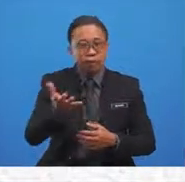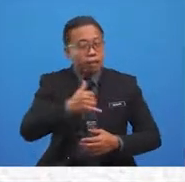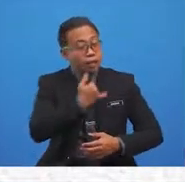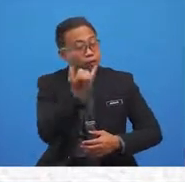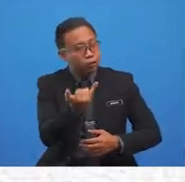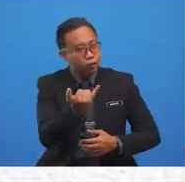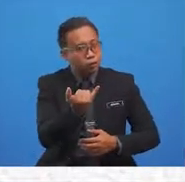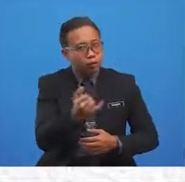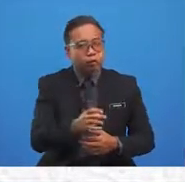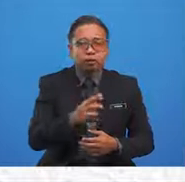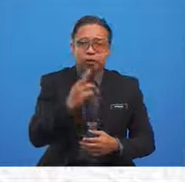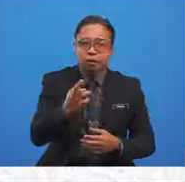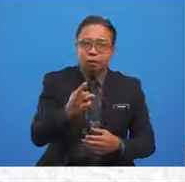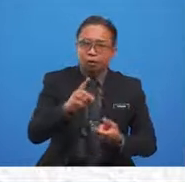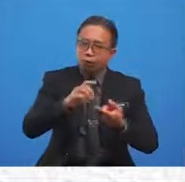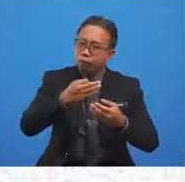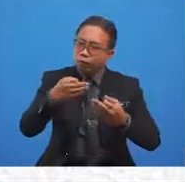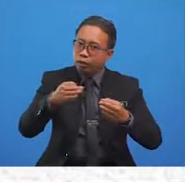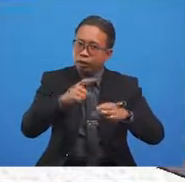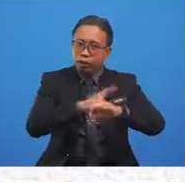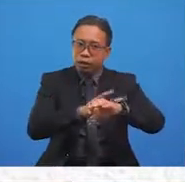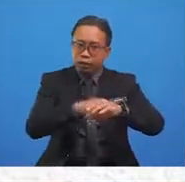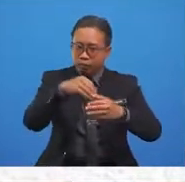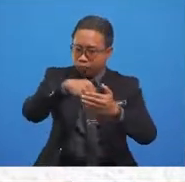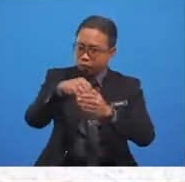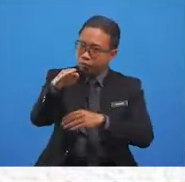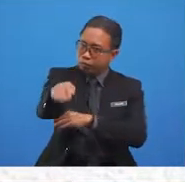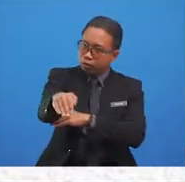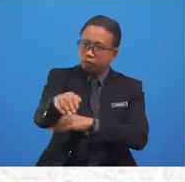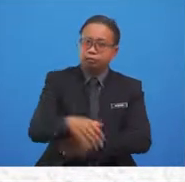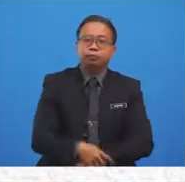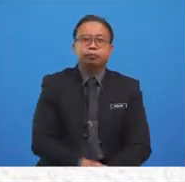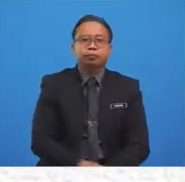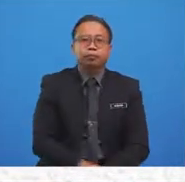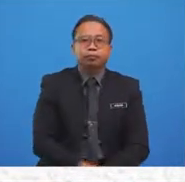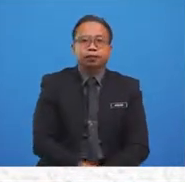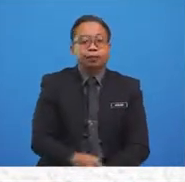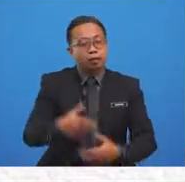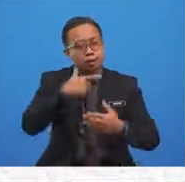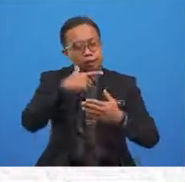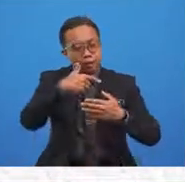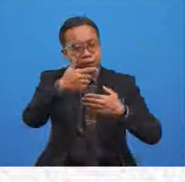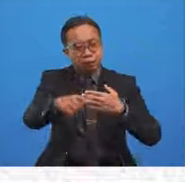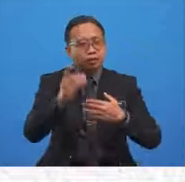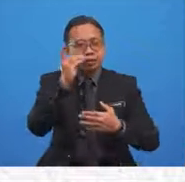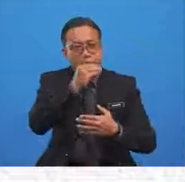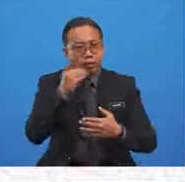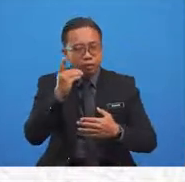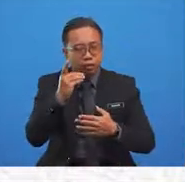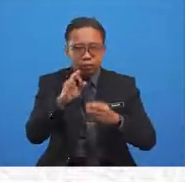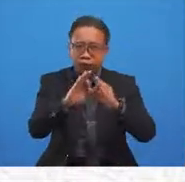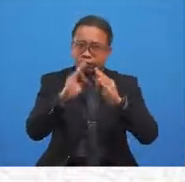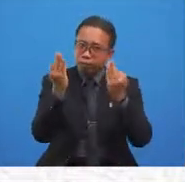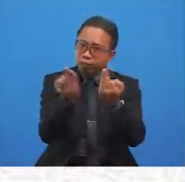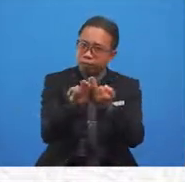doing what they love. After dinner, the family sits in